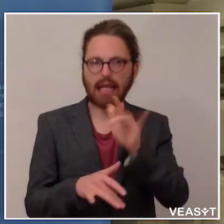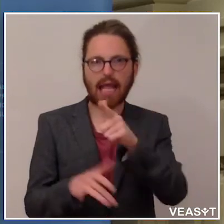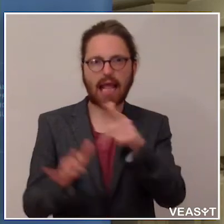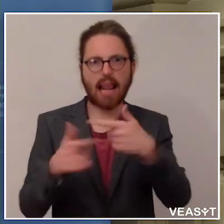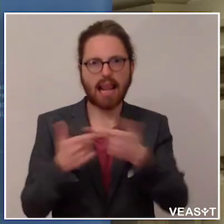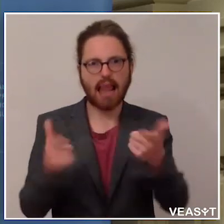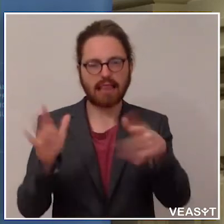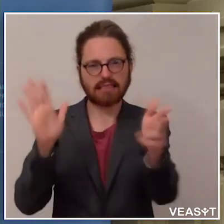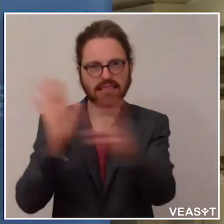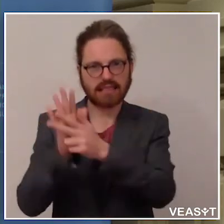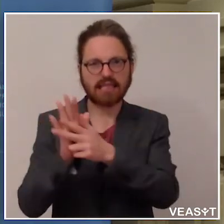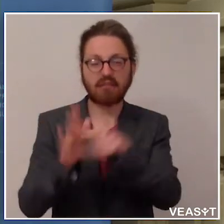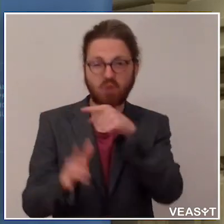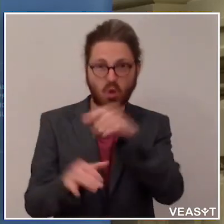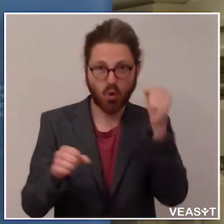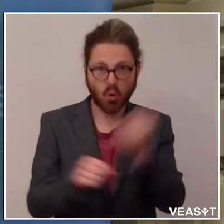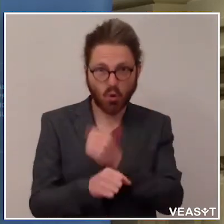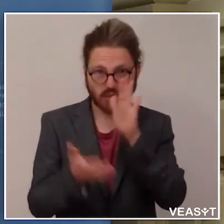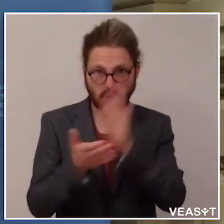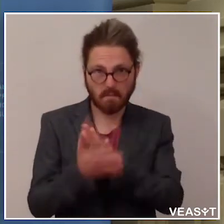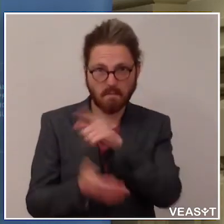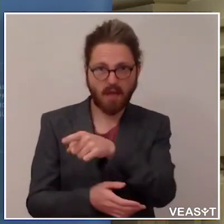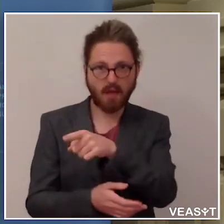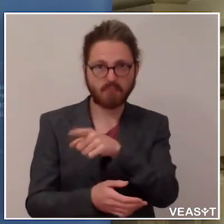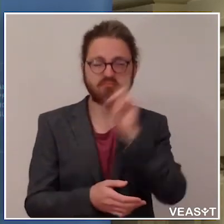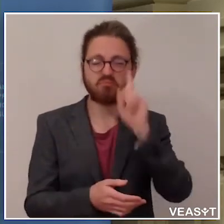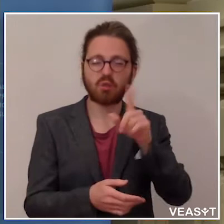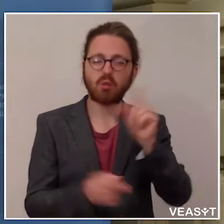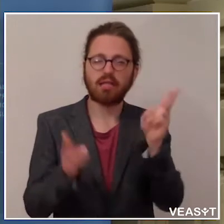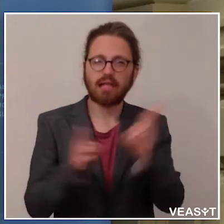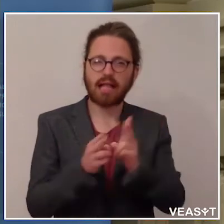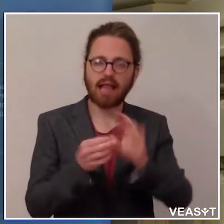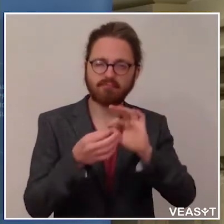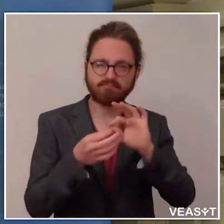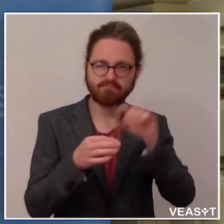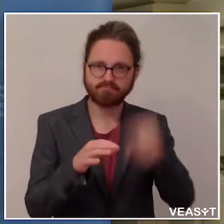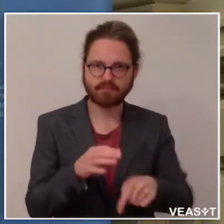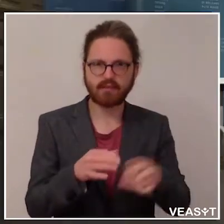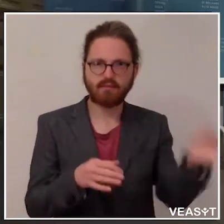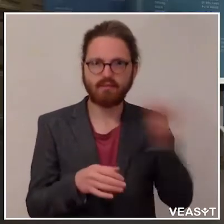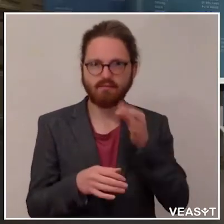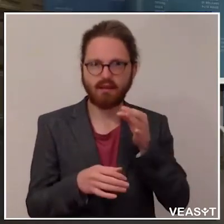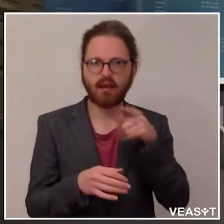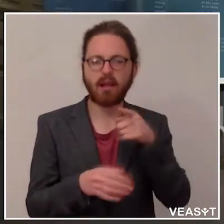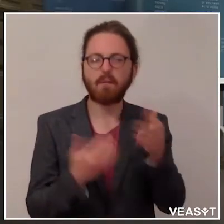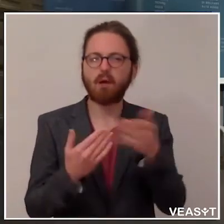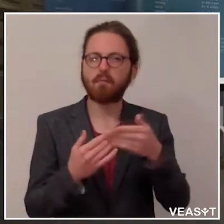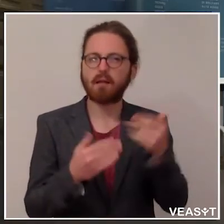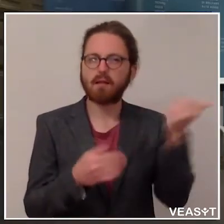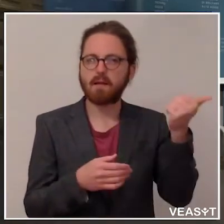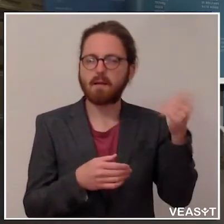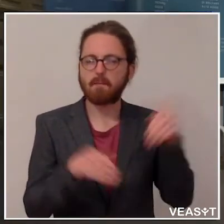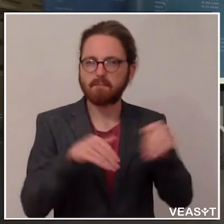Und ich füge eine Detailfrage dazu. Wenn also das Minister Boccia in seiner